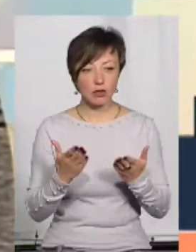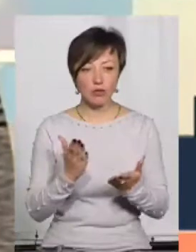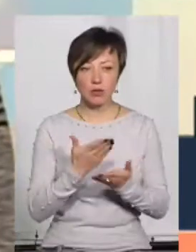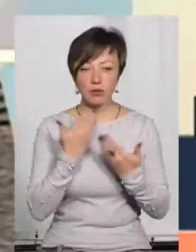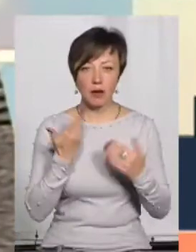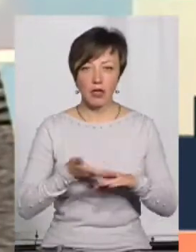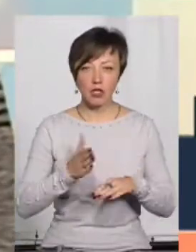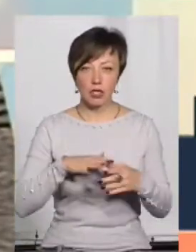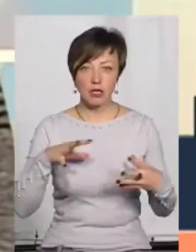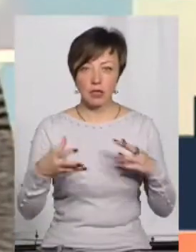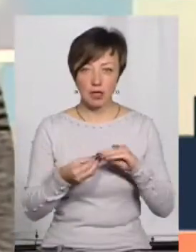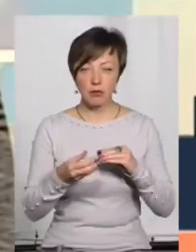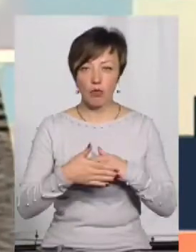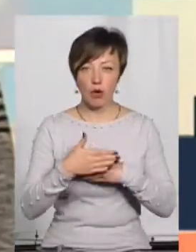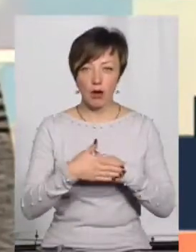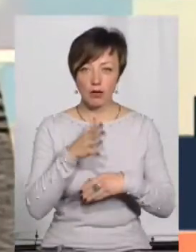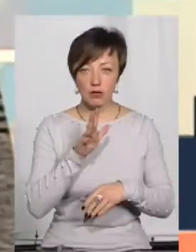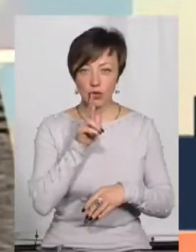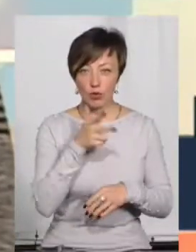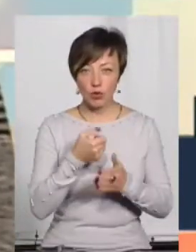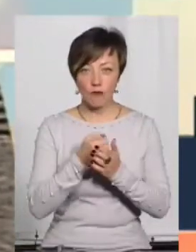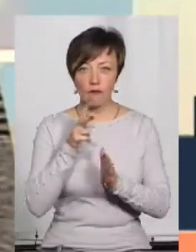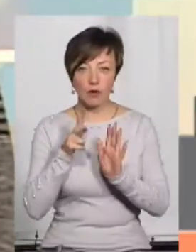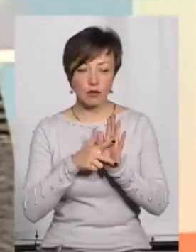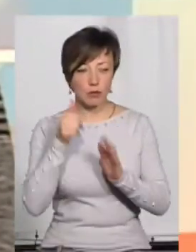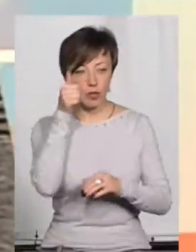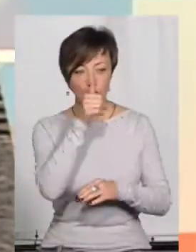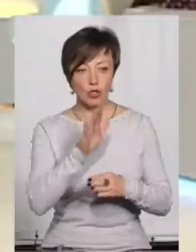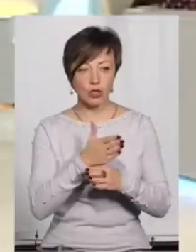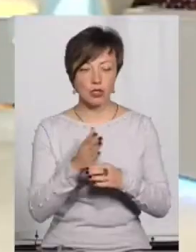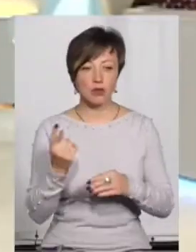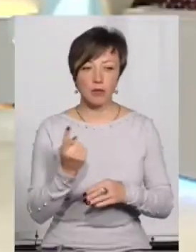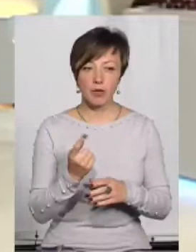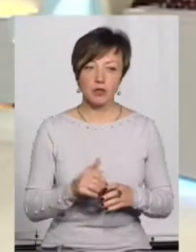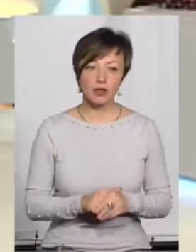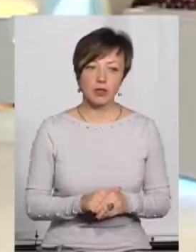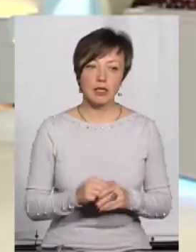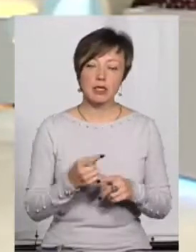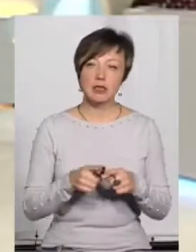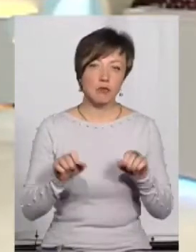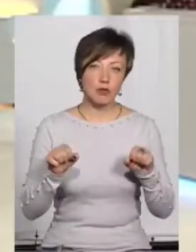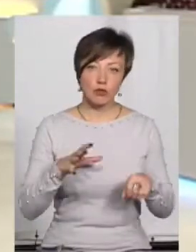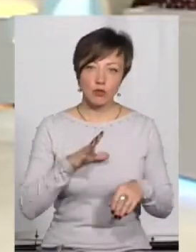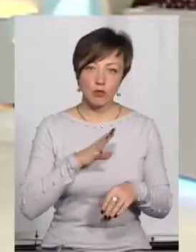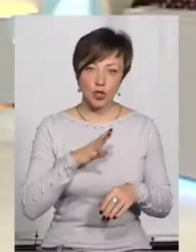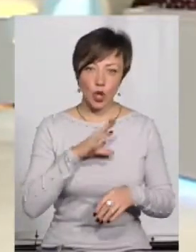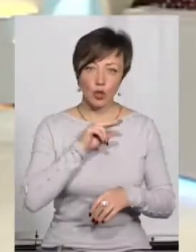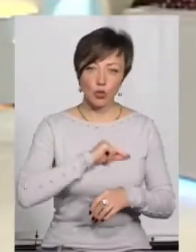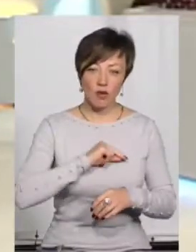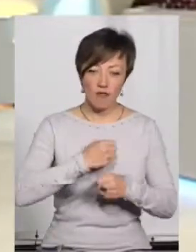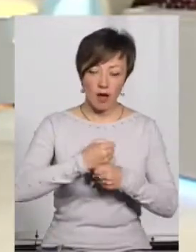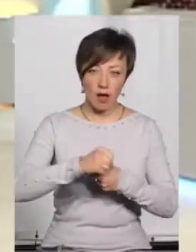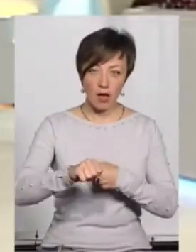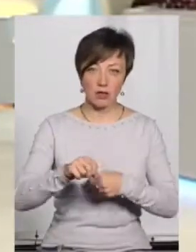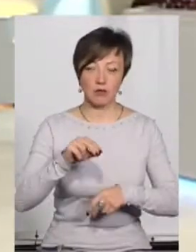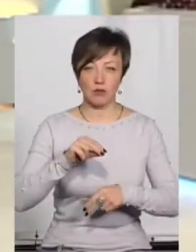немає тішких наслідків, передбачає покарання на строк від 3 до 8 років за частиною першої. Тому це може бути і трудова експлуатація в